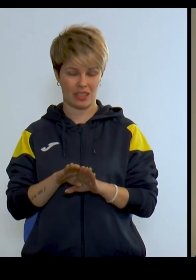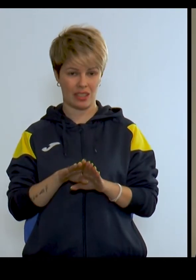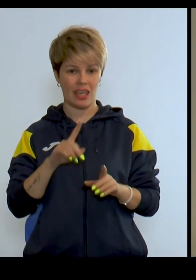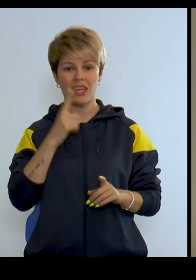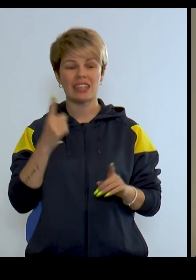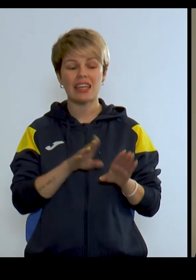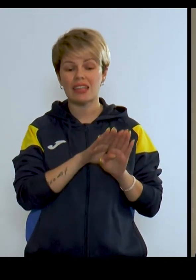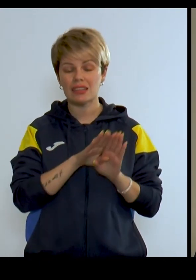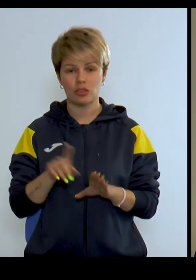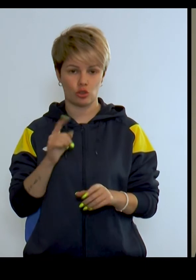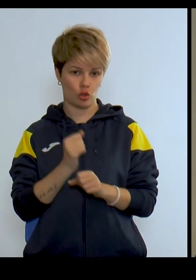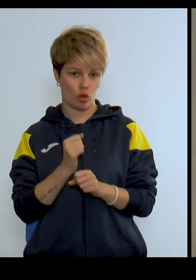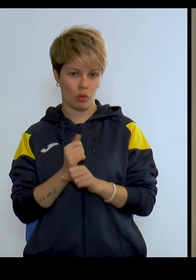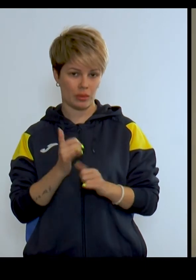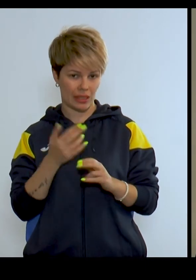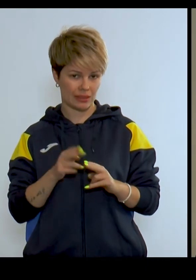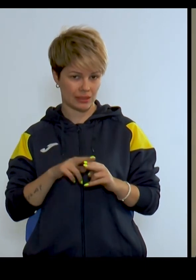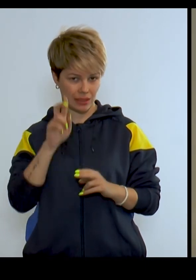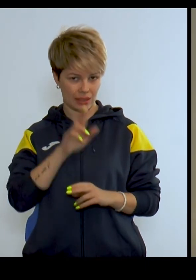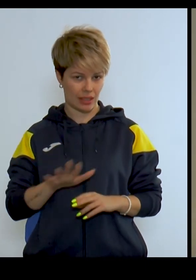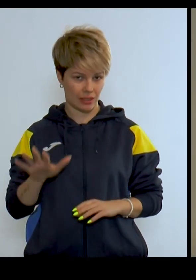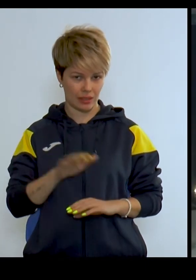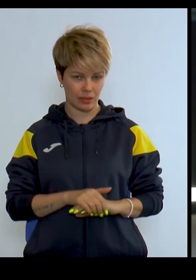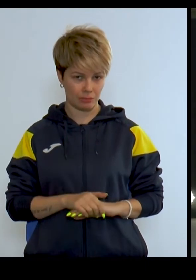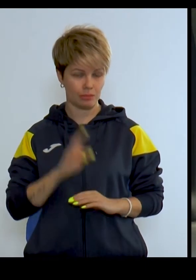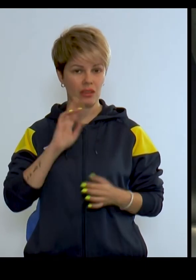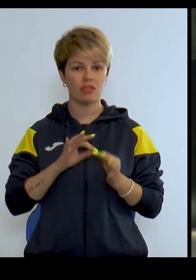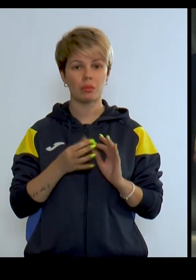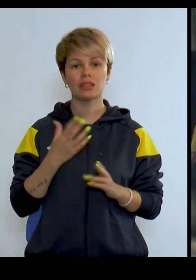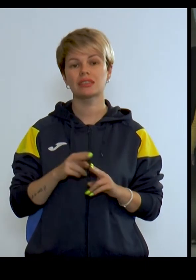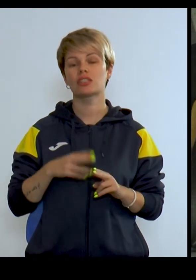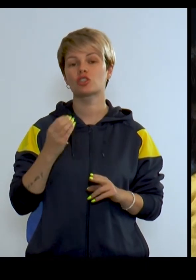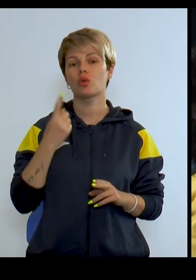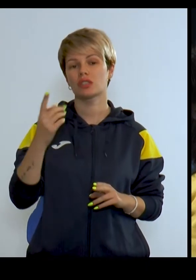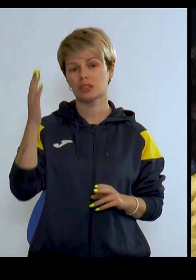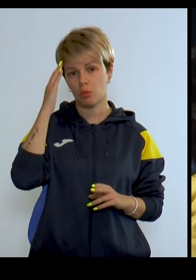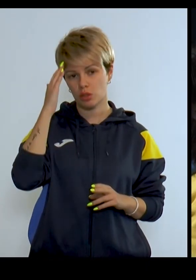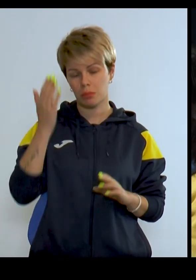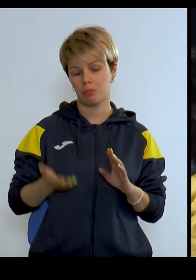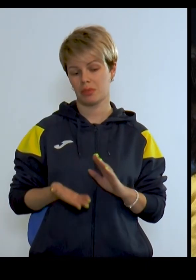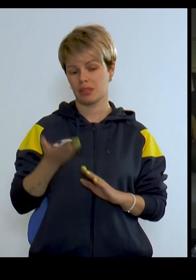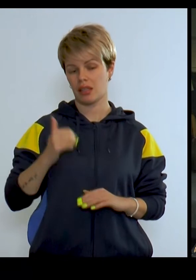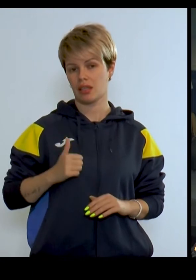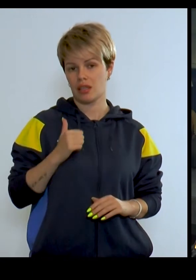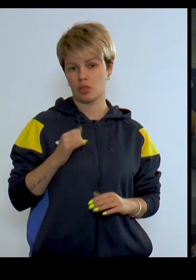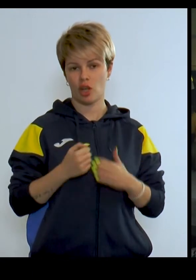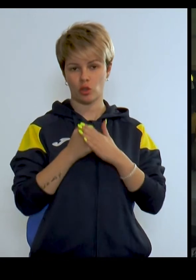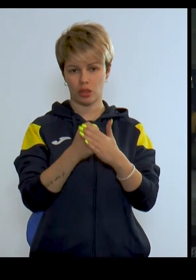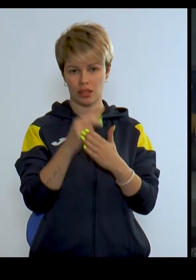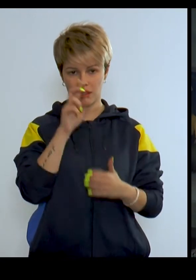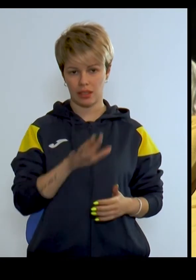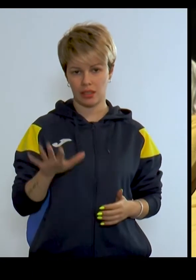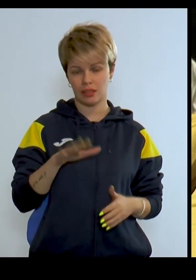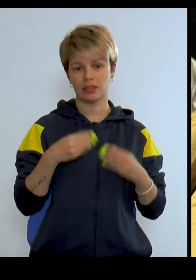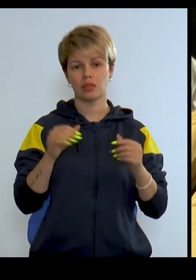єдині в тому, що ми робимо для цієї країни. Дефлімпіада – це ще один спосіб підняти імідж та авторитет